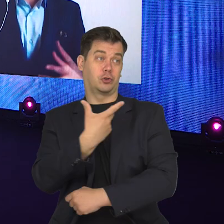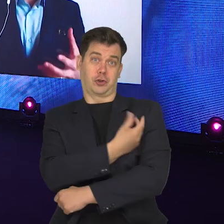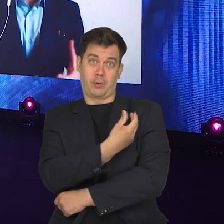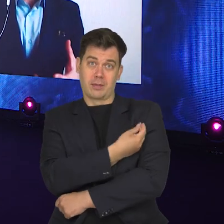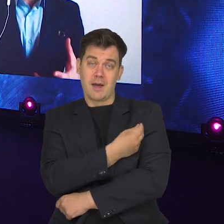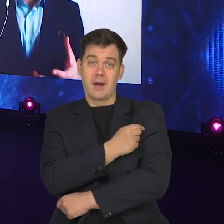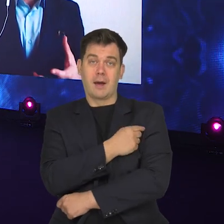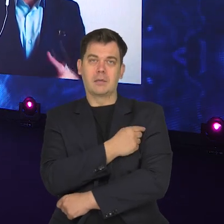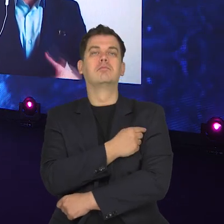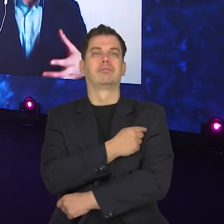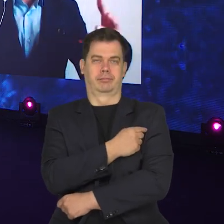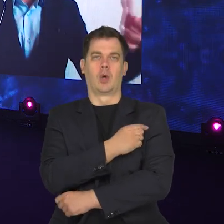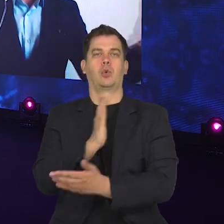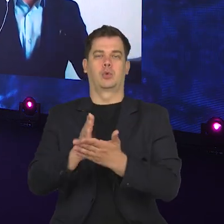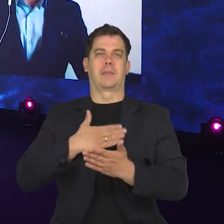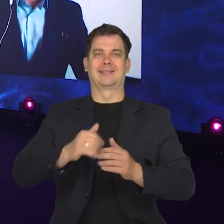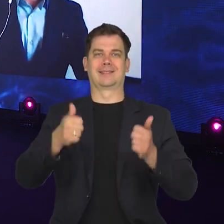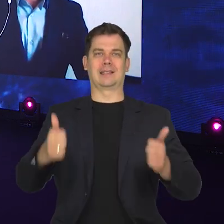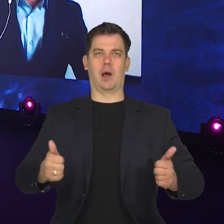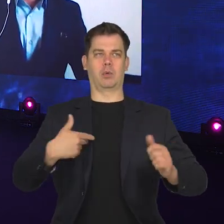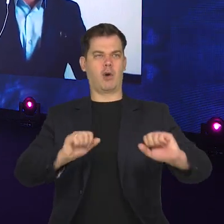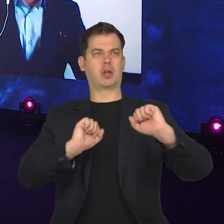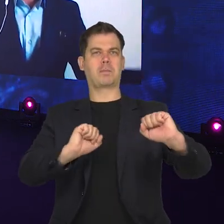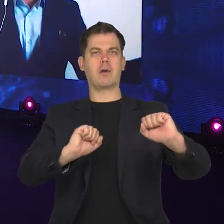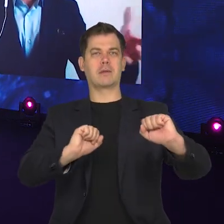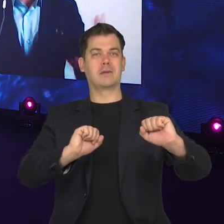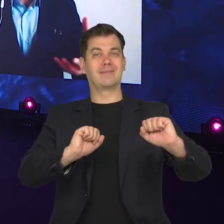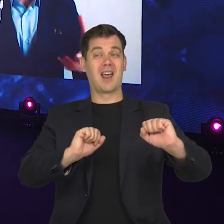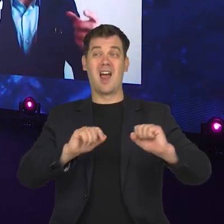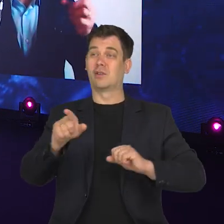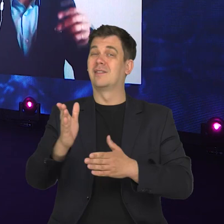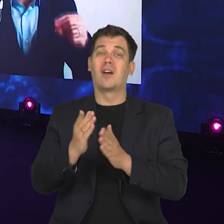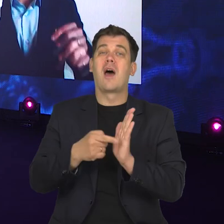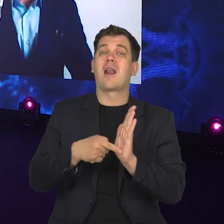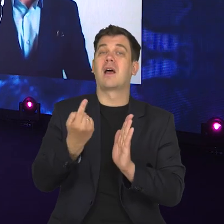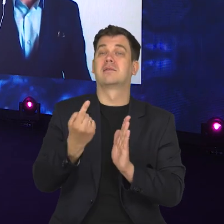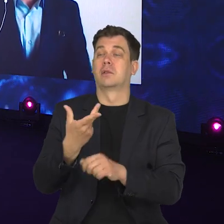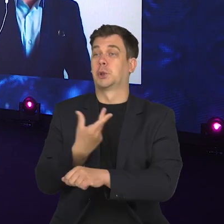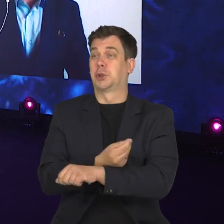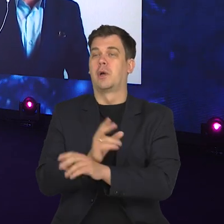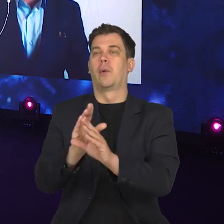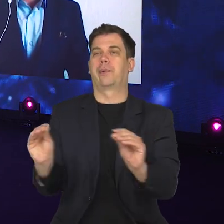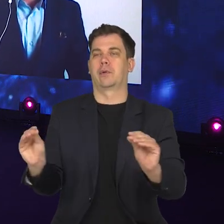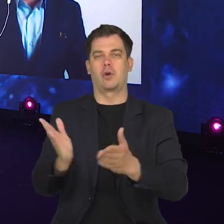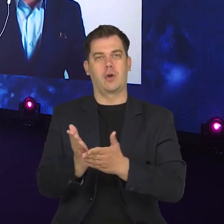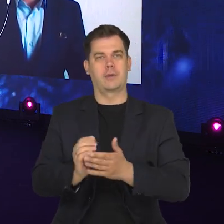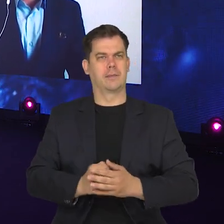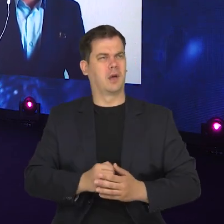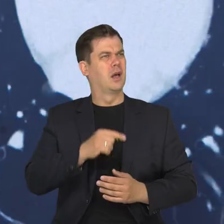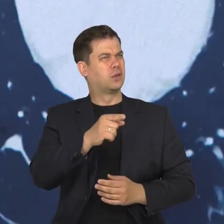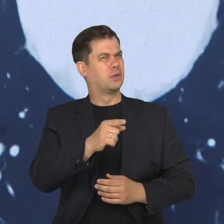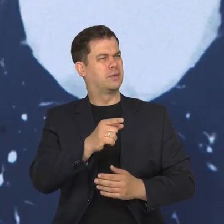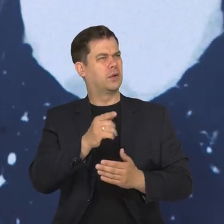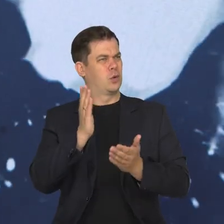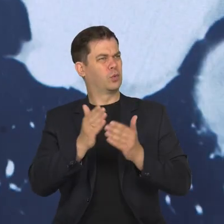W przypadku szczepionki taka odporność by pozostała. Natomiast tutaj leczymy tylko chorobę w danym momencie. Tak czy